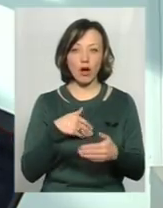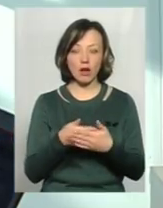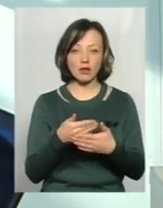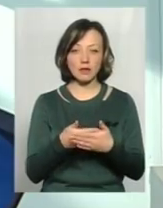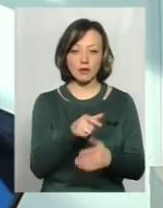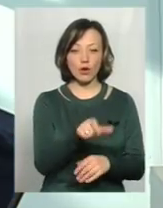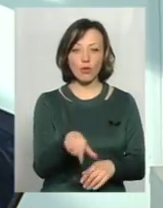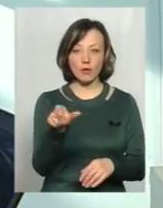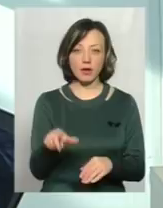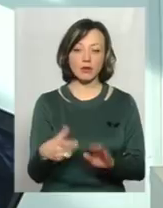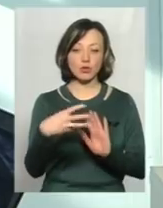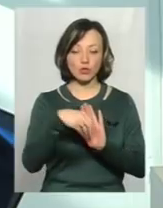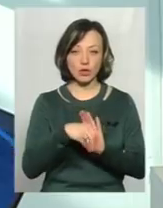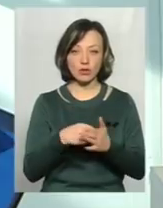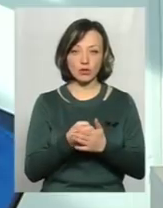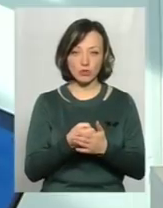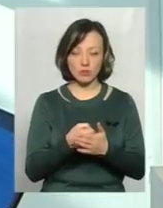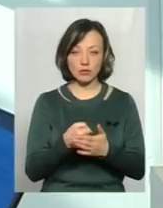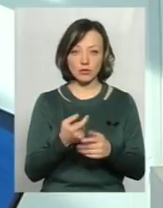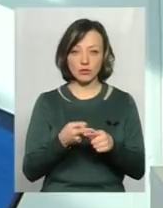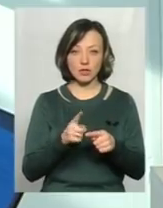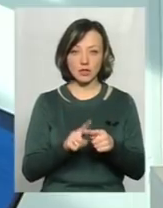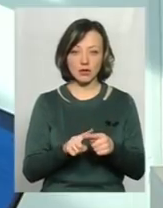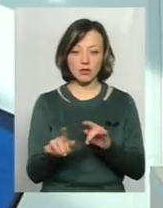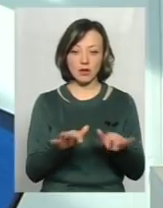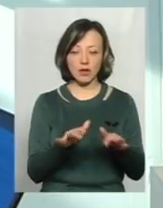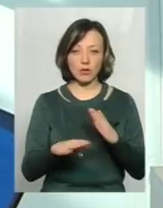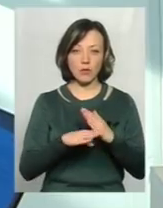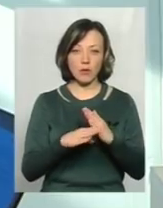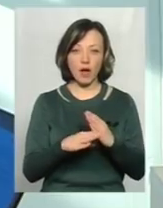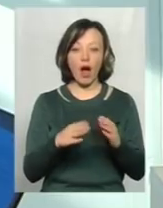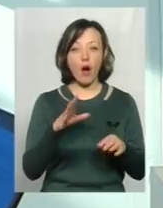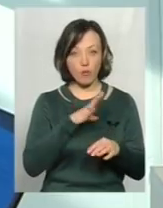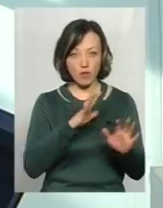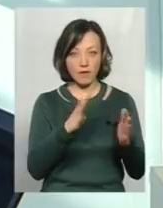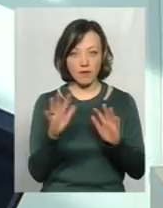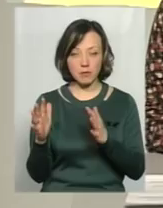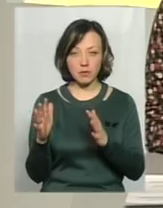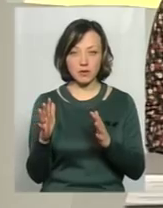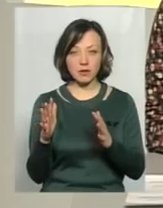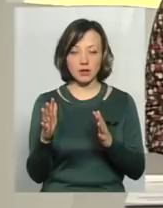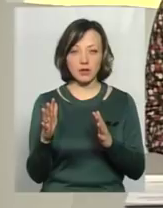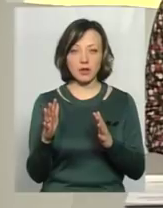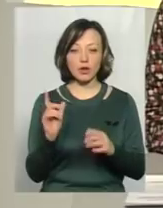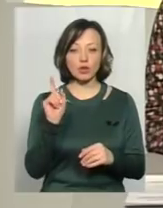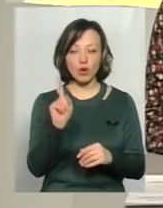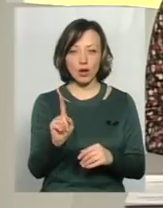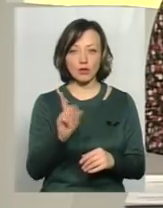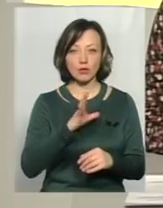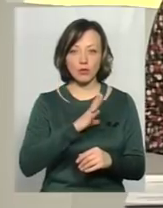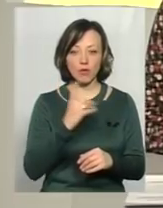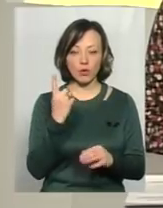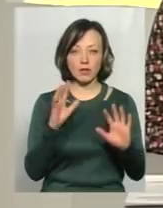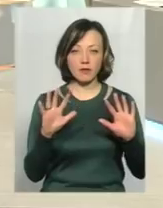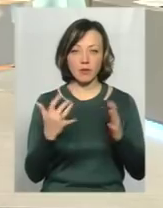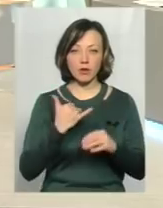громадяни долучаються до свідомі громадяни і нам допомагають. А були випадки? Були не одного. До речі, був один у